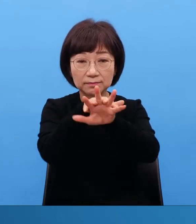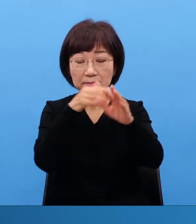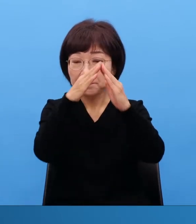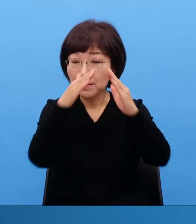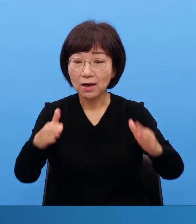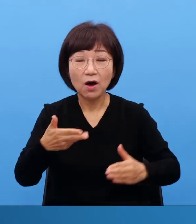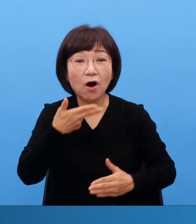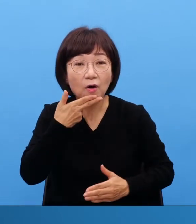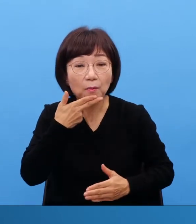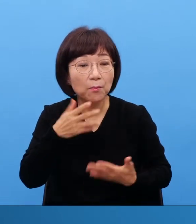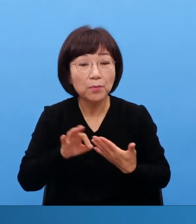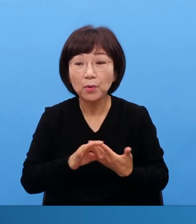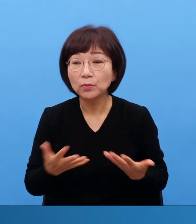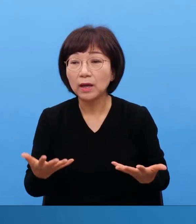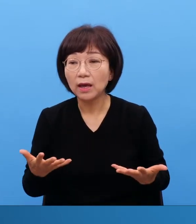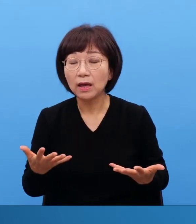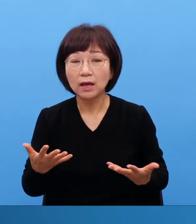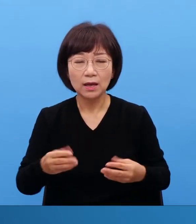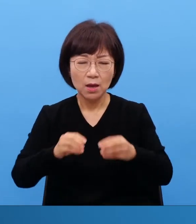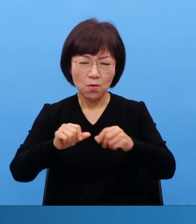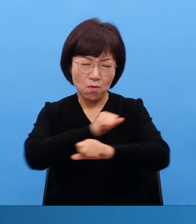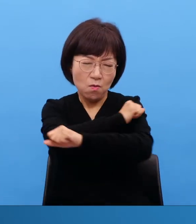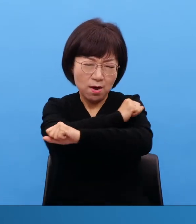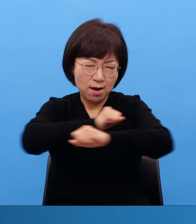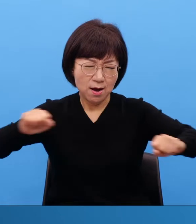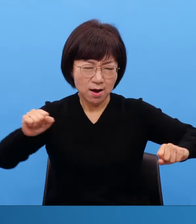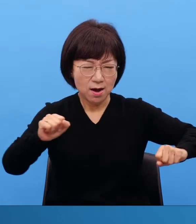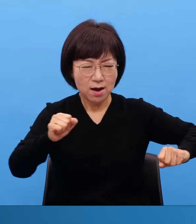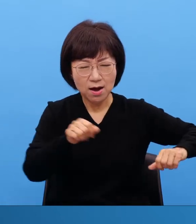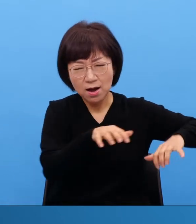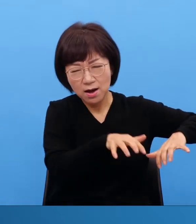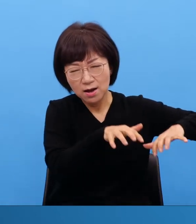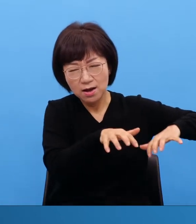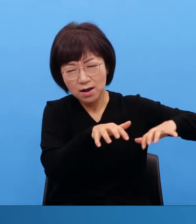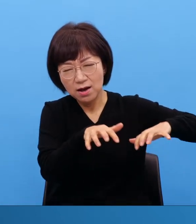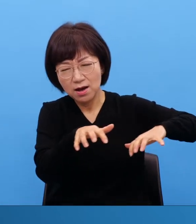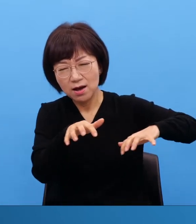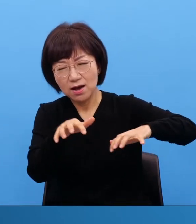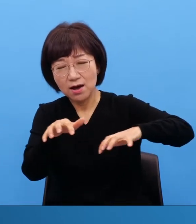광야에서 가는 길에 임시로 그때그때 살 수 있는 처소가 있었겠죠